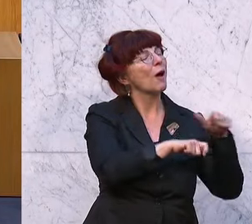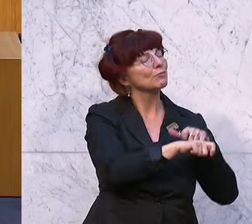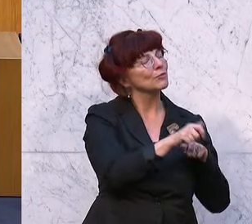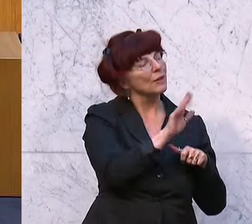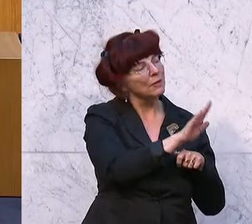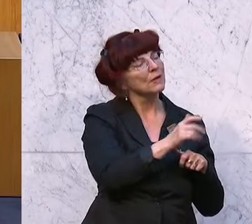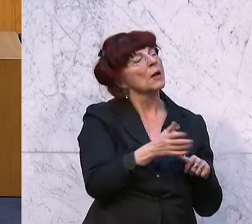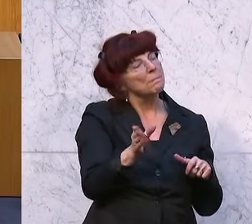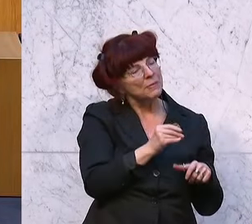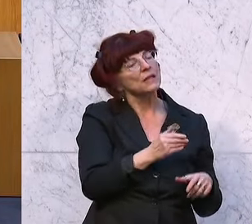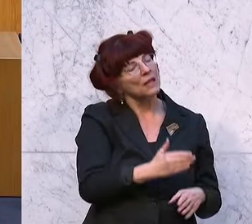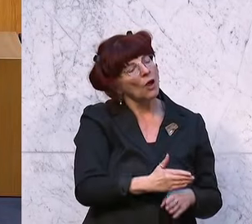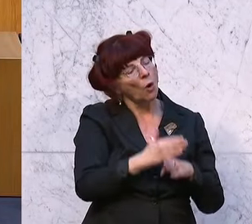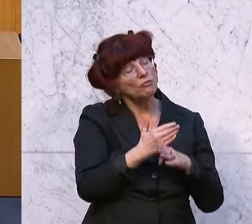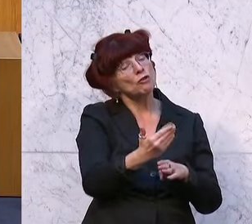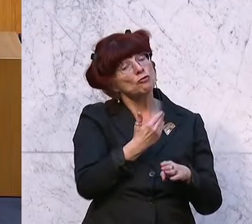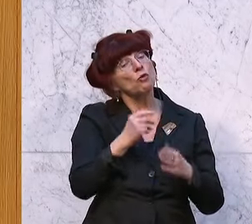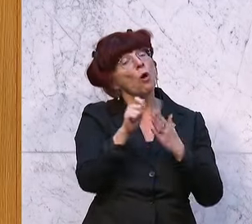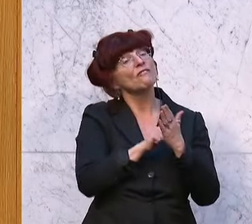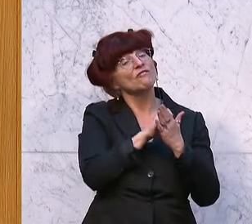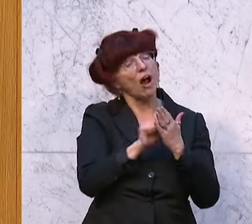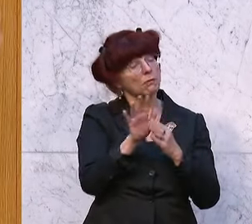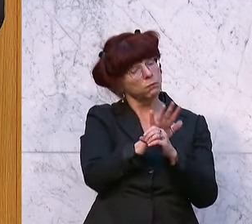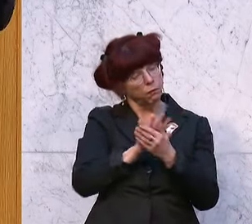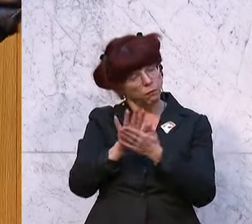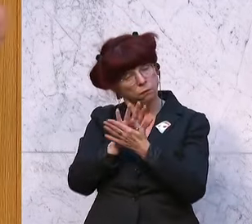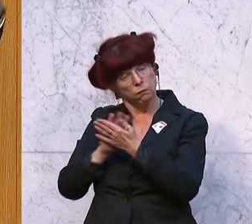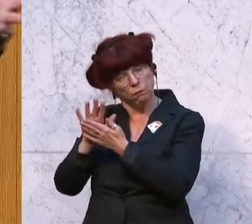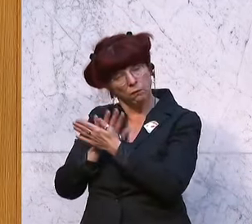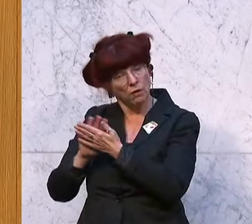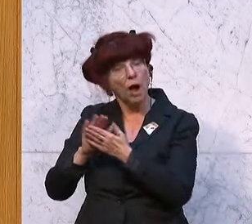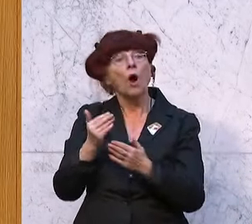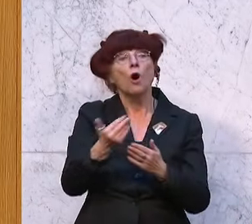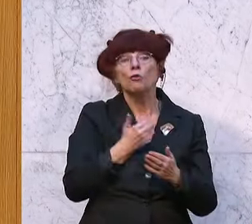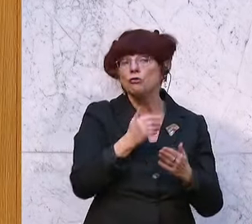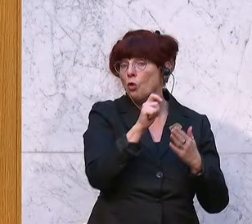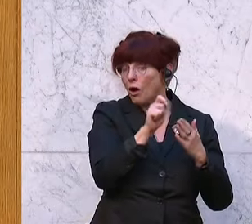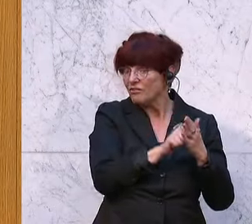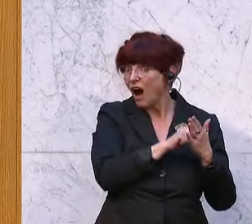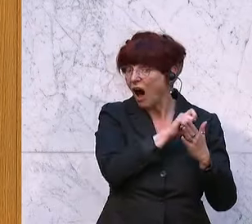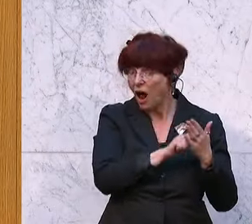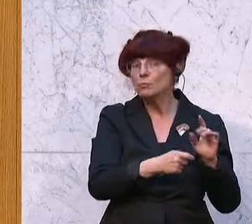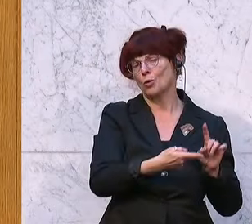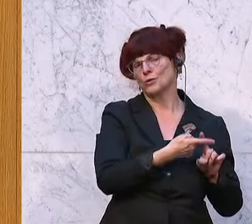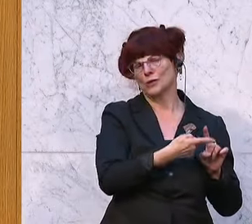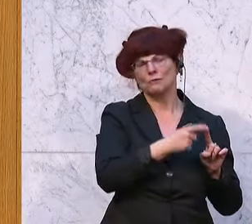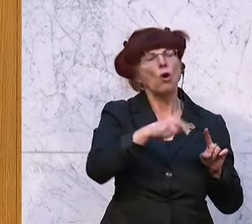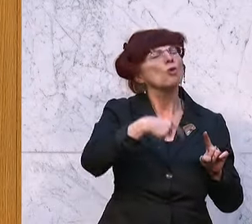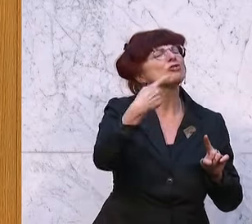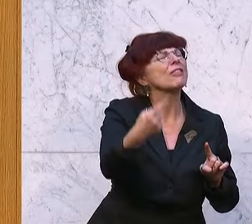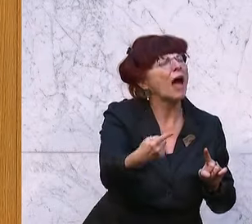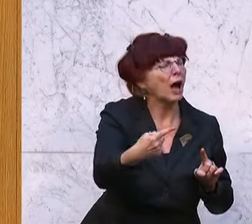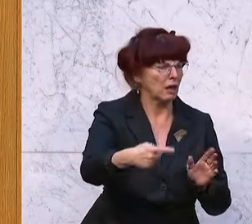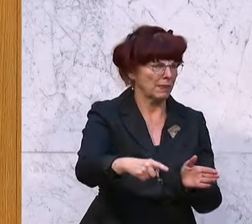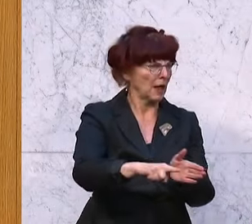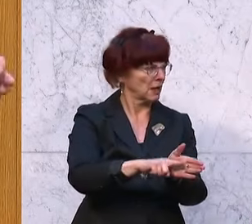Zusammenhang mit dieser Vorwahlvertuschung, die halt zufällig so ausgeschaut hat, dass es vor der Wahl positiv und nach der Wahl negativ ist. Das ist sicherlich nur ein Zufall.